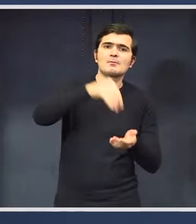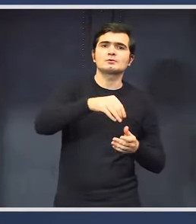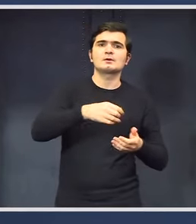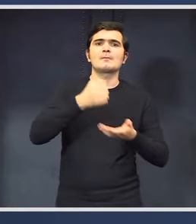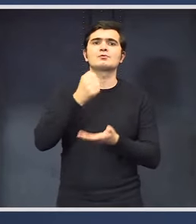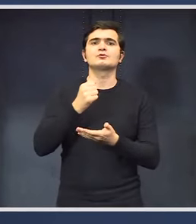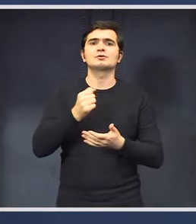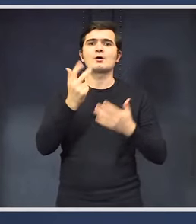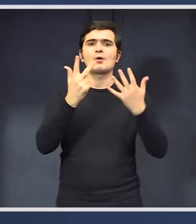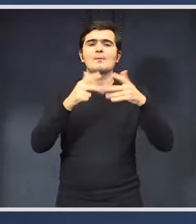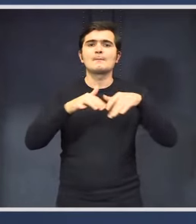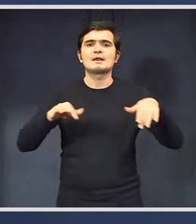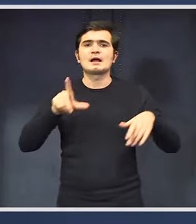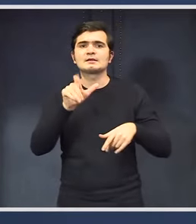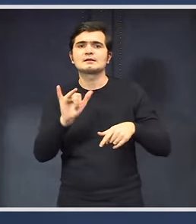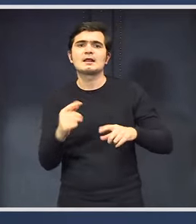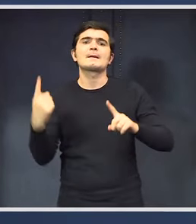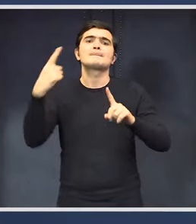lei în plus.